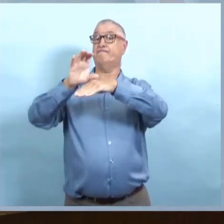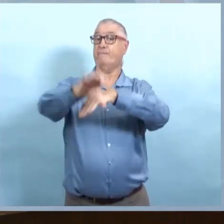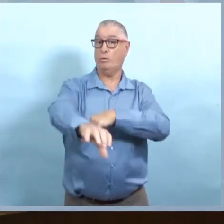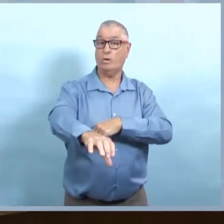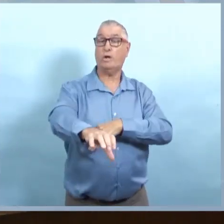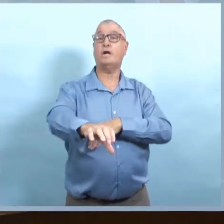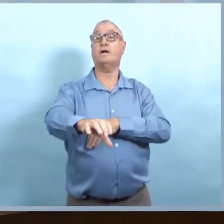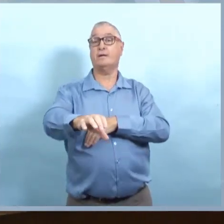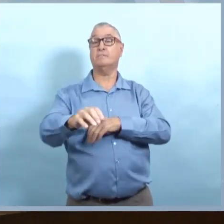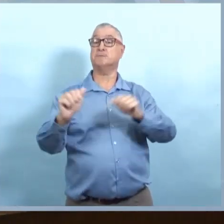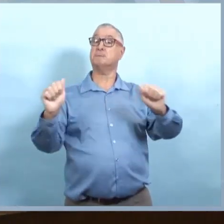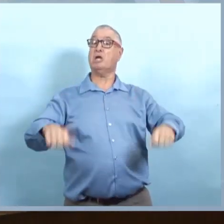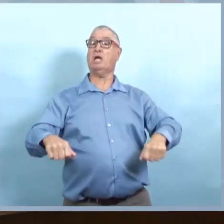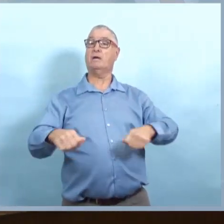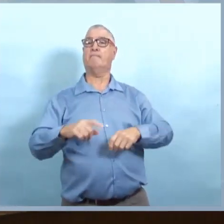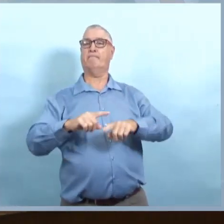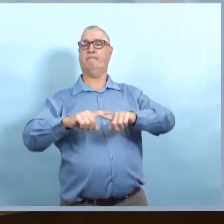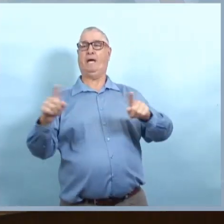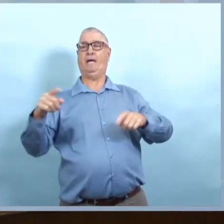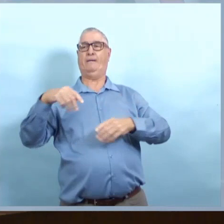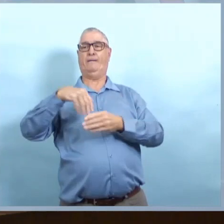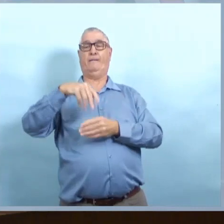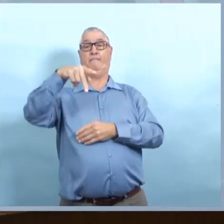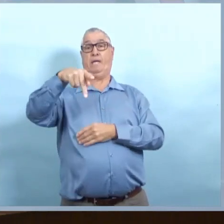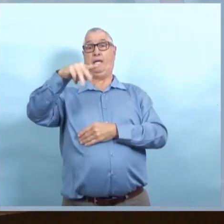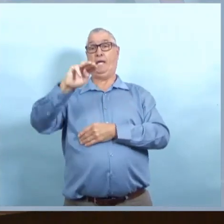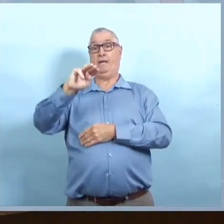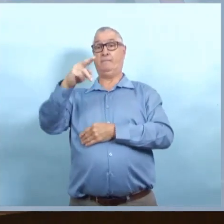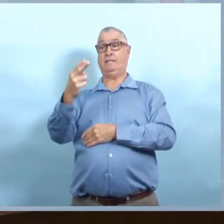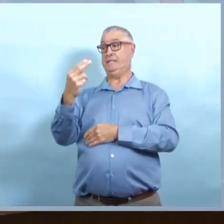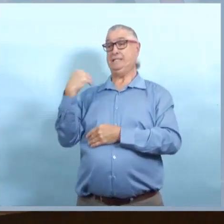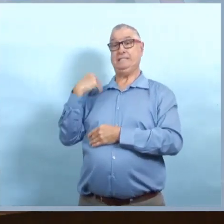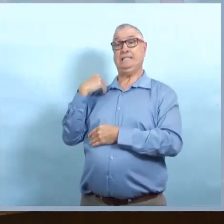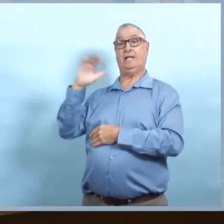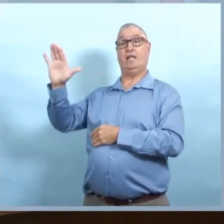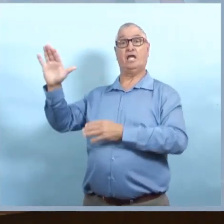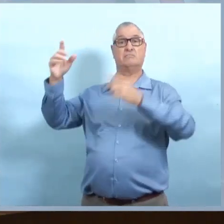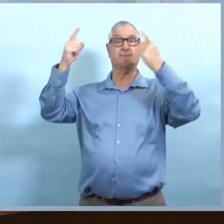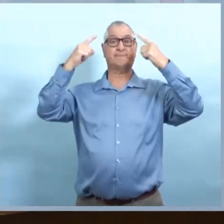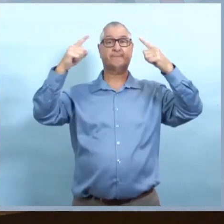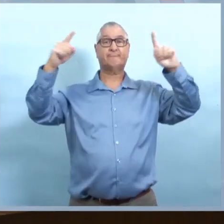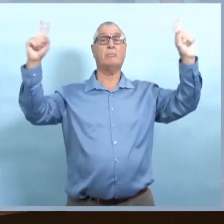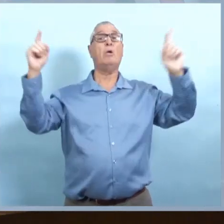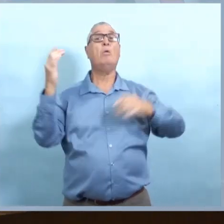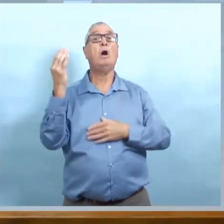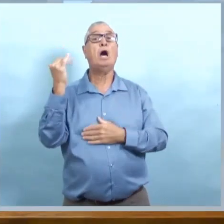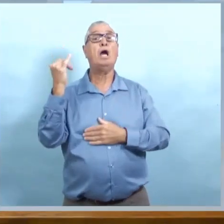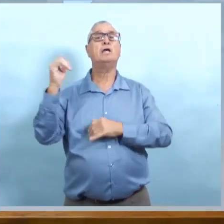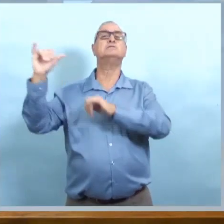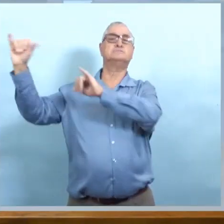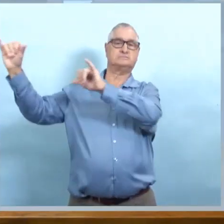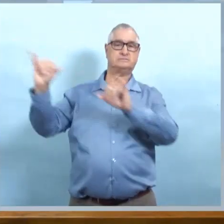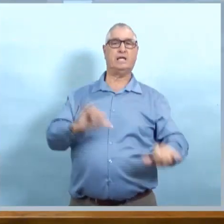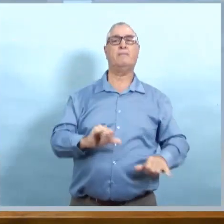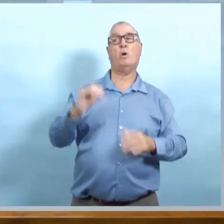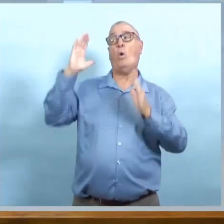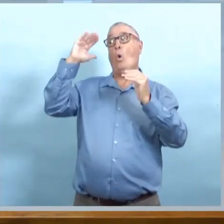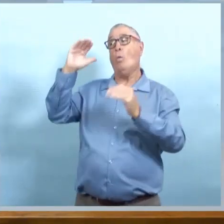masque dans les endroits publics. C'est dans les ordres de santé publique. Donc, il y a la possibilité de l'appliquer.